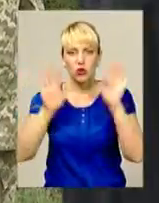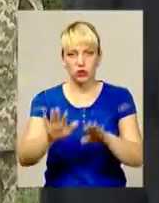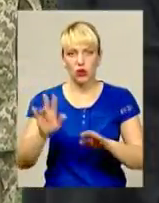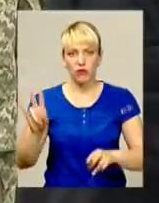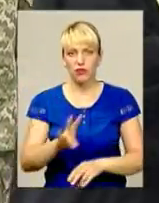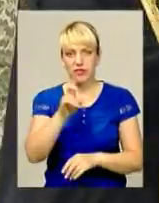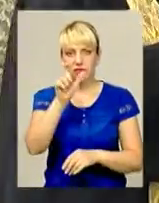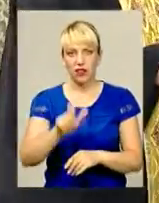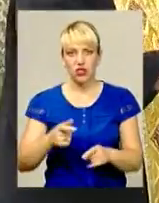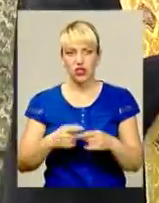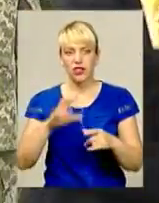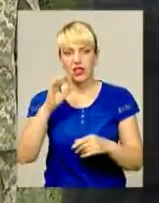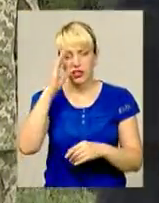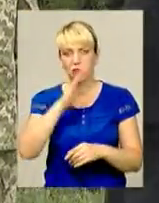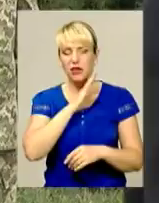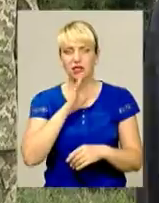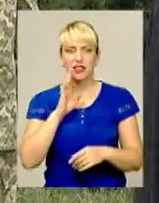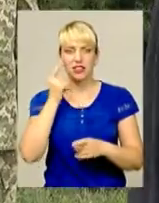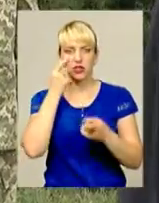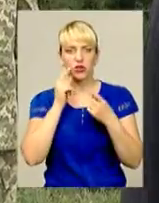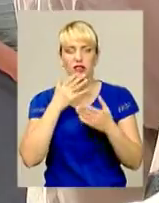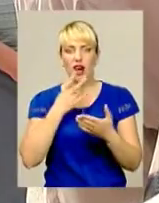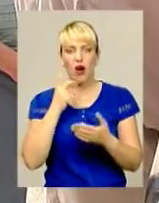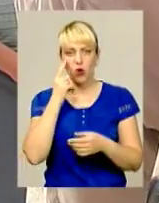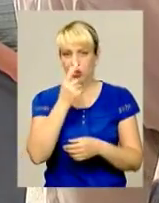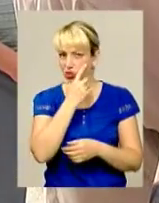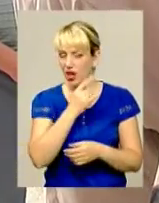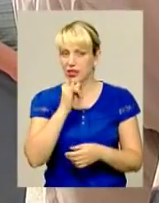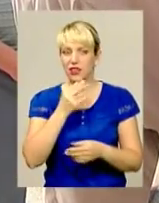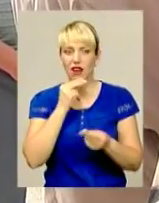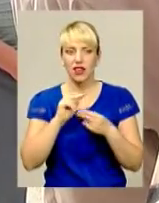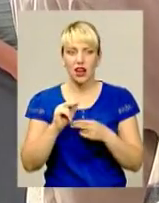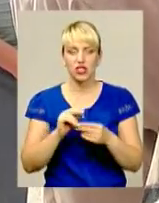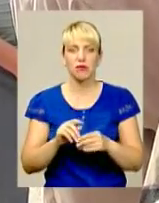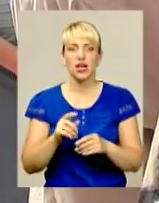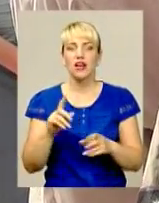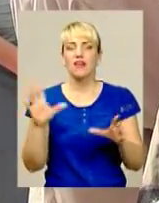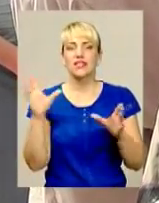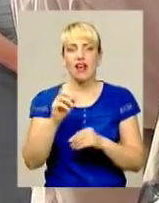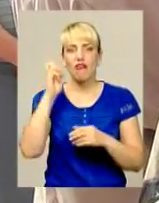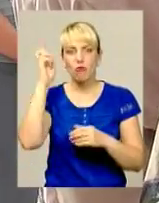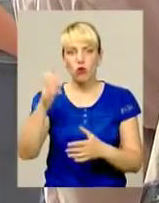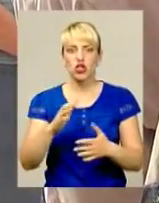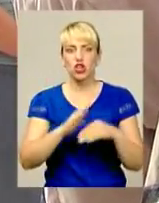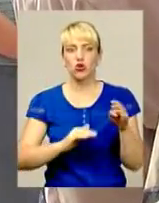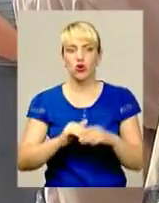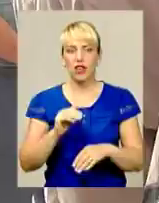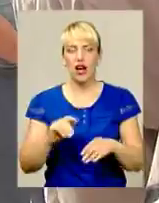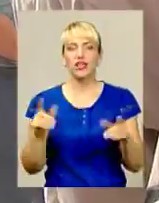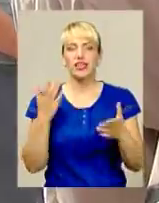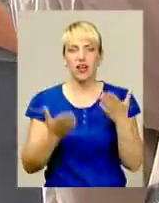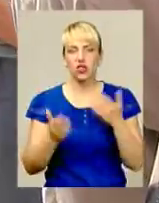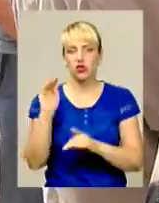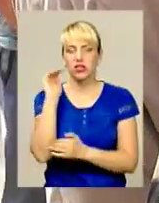батьки. Зі сльозами на очах і найкращими настановами. Все в божих руках. Що наміновано дитині, то буде. Але якщо